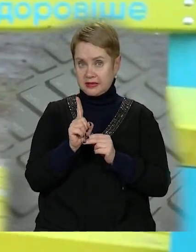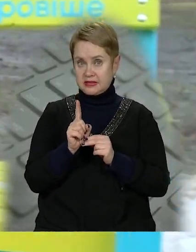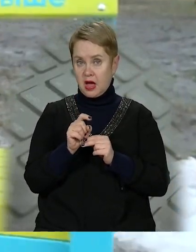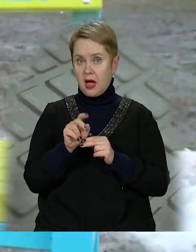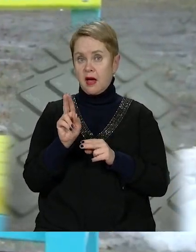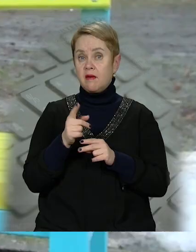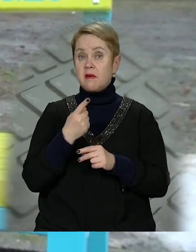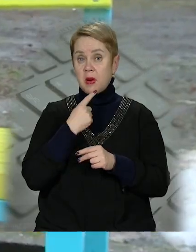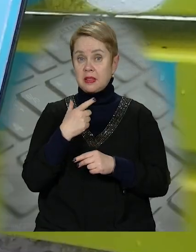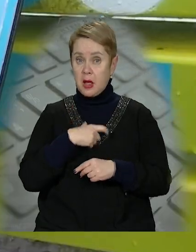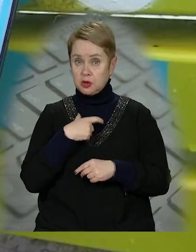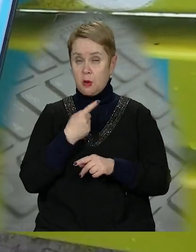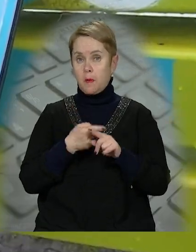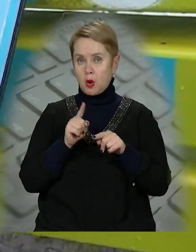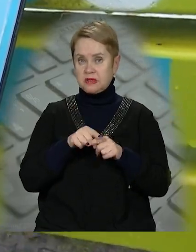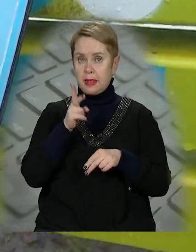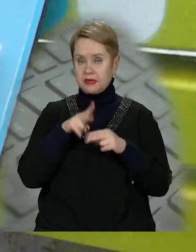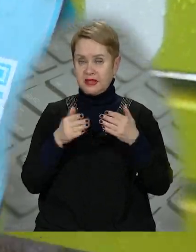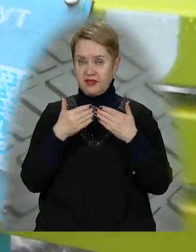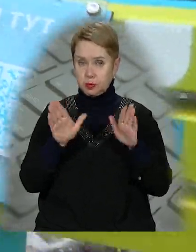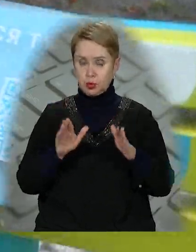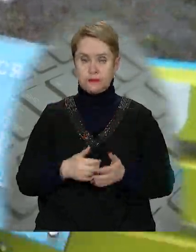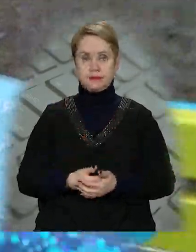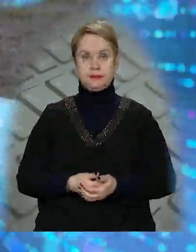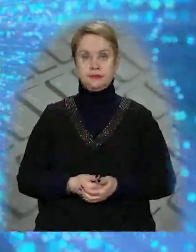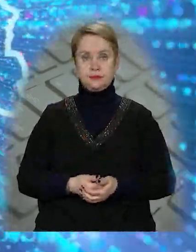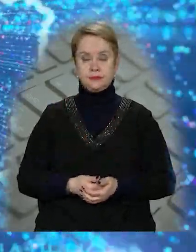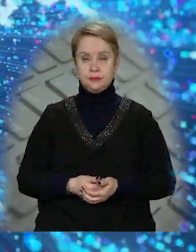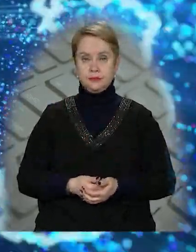-го випробували на собі. Про це наприкінці випуску.